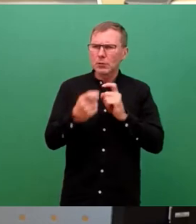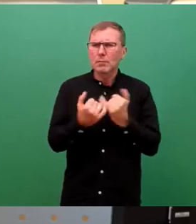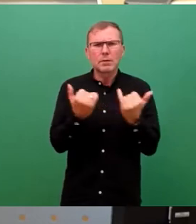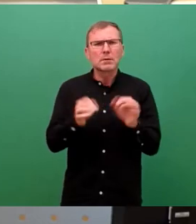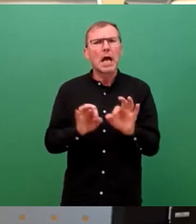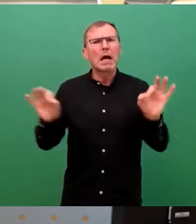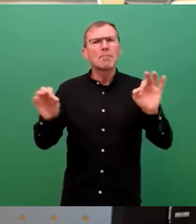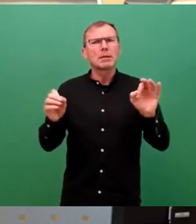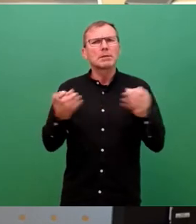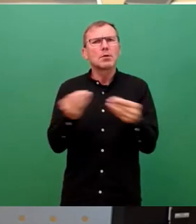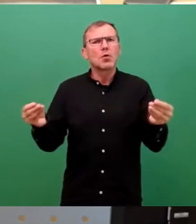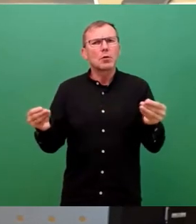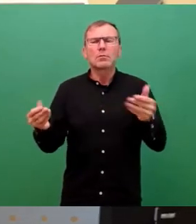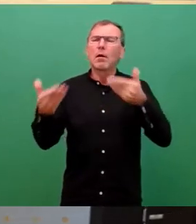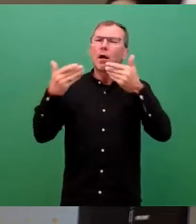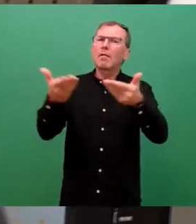bewerkstelligen. Vielen Dank.